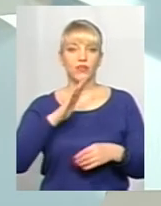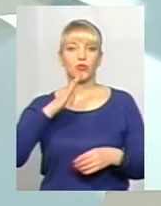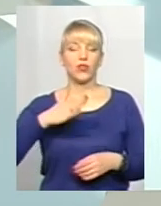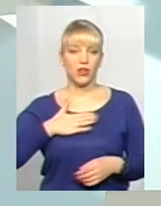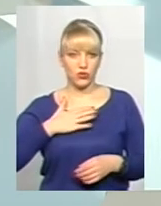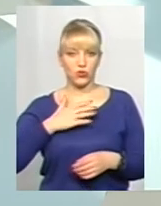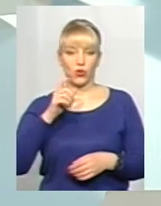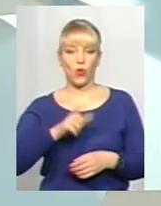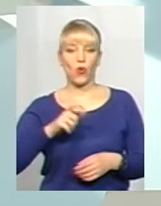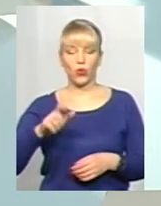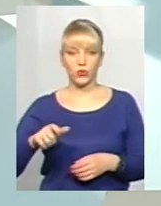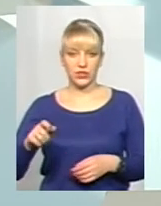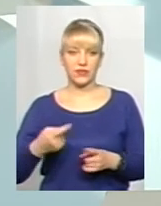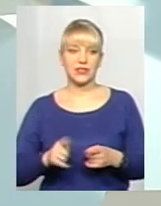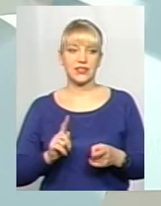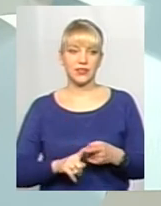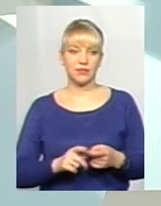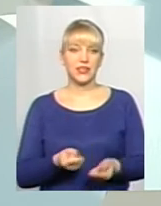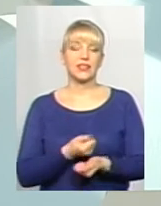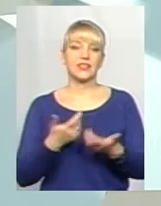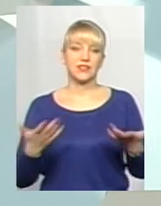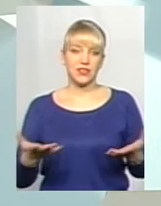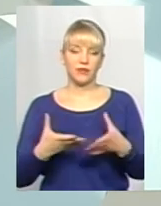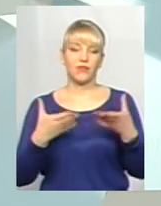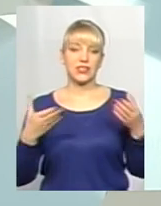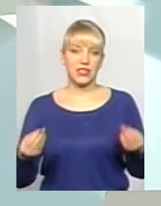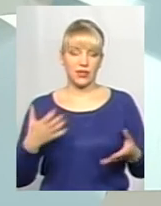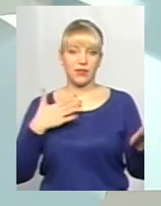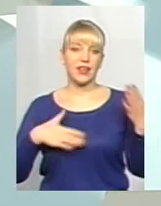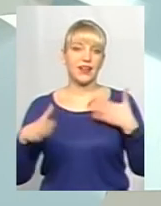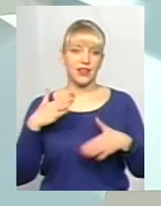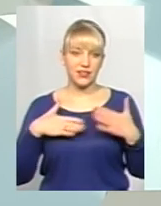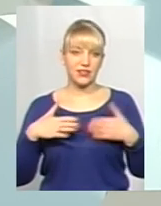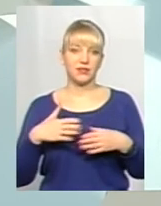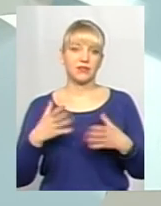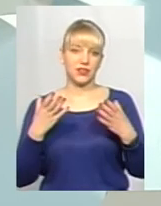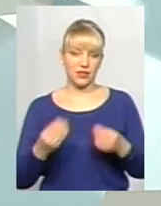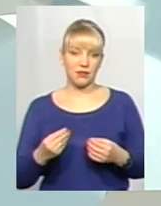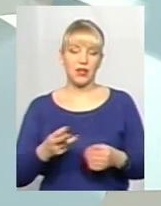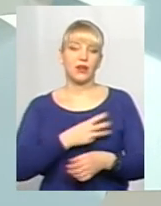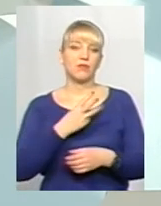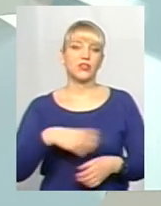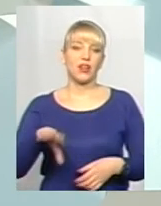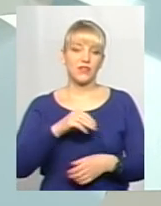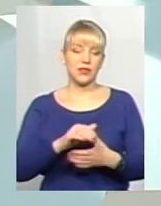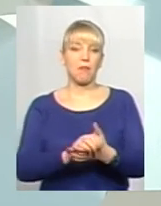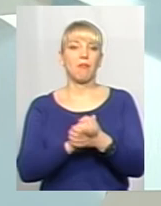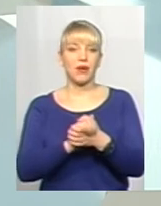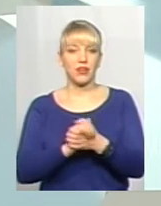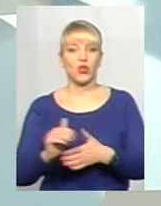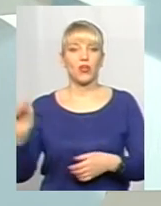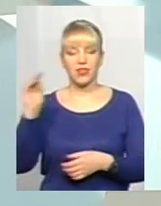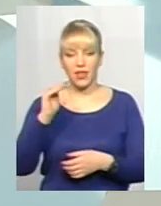людства з цим світлим, весняним, радісним днем. Вважаю всім мирного неба,